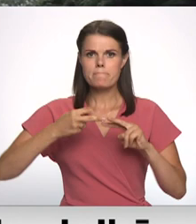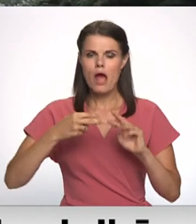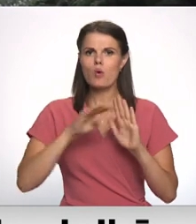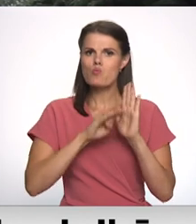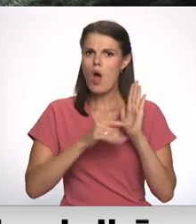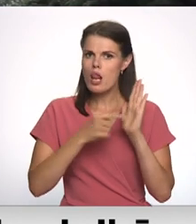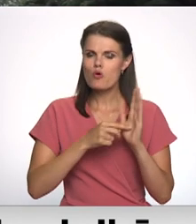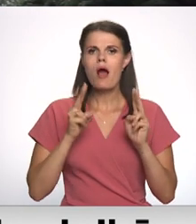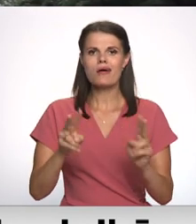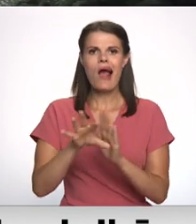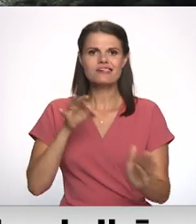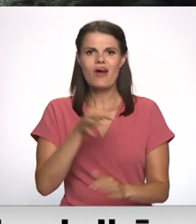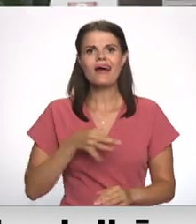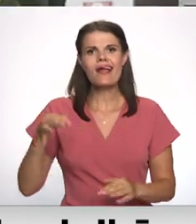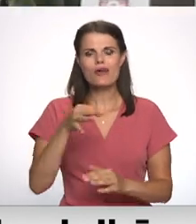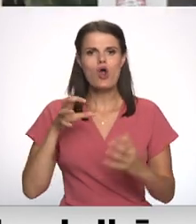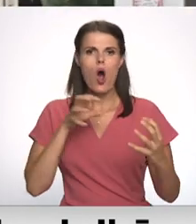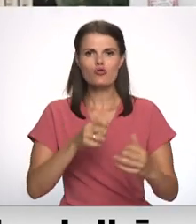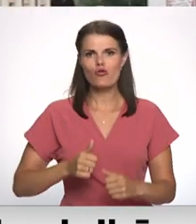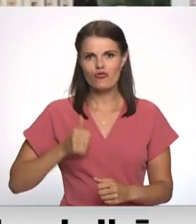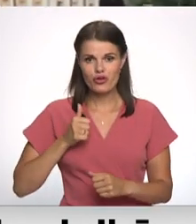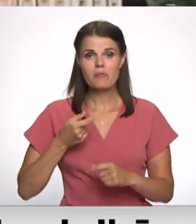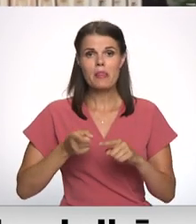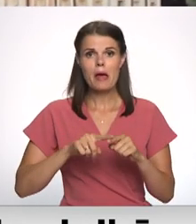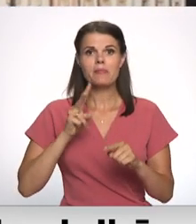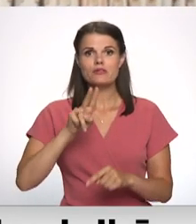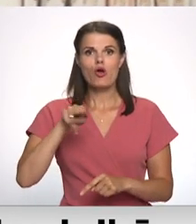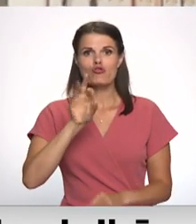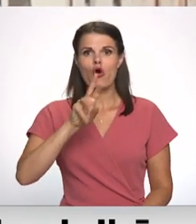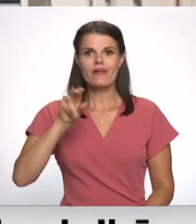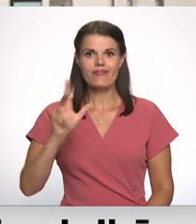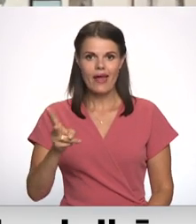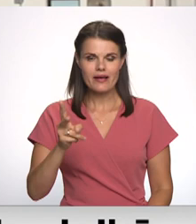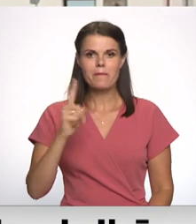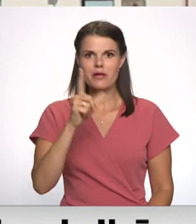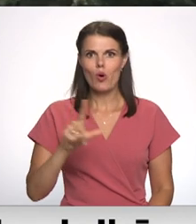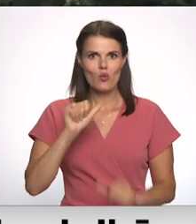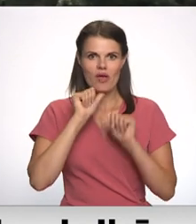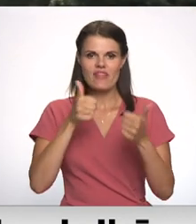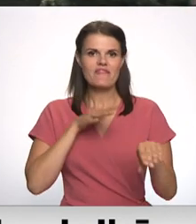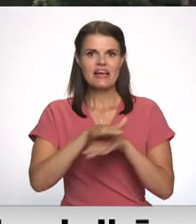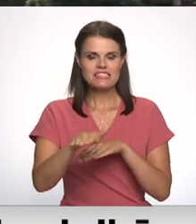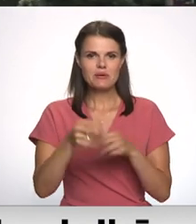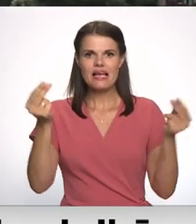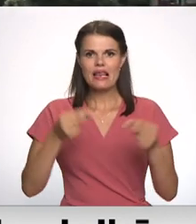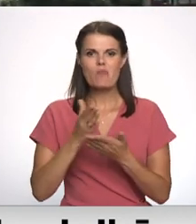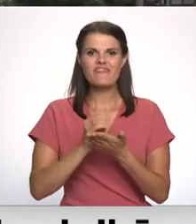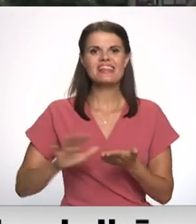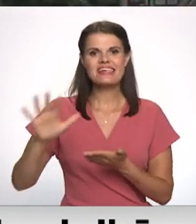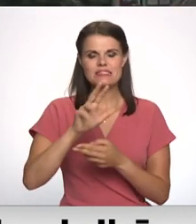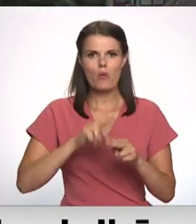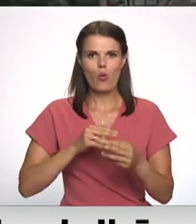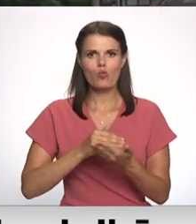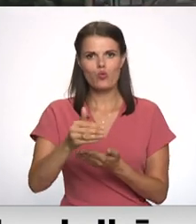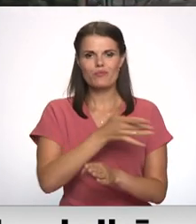kā tiek izraudzīta reģionālajie pārvedātāji, jo arī akcijas sabiedrība Nordeka ar 1. jūliju nespēja pildīt līgumu vidzemē, un pārvedājums turpina veikt